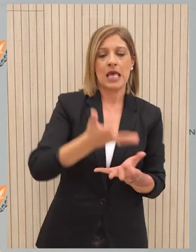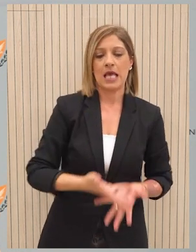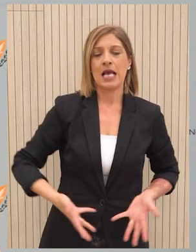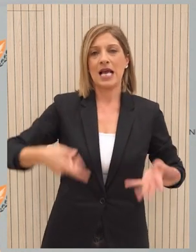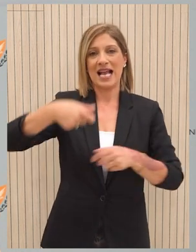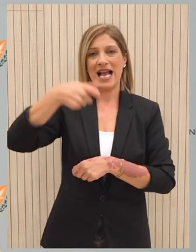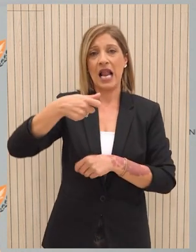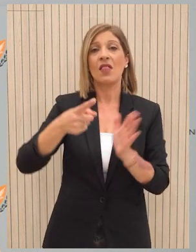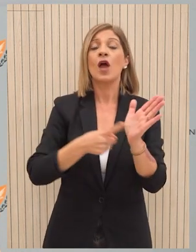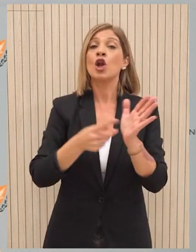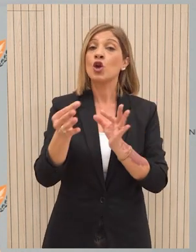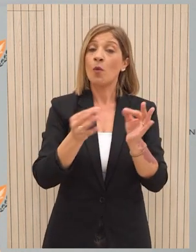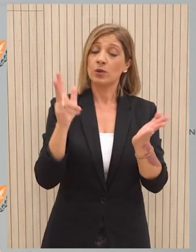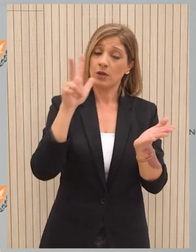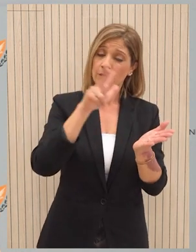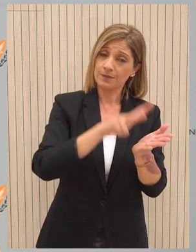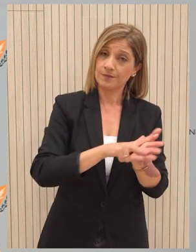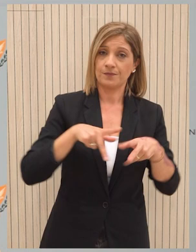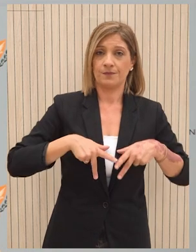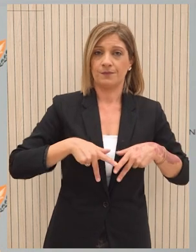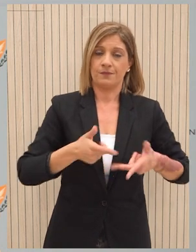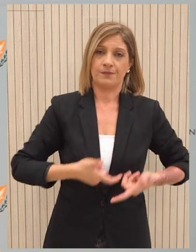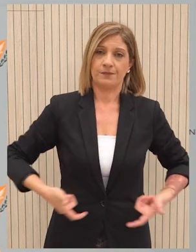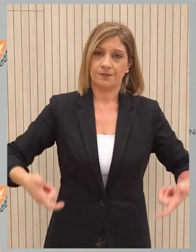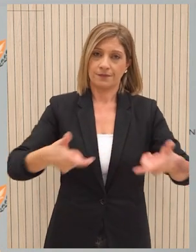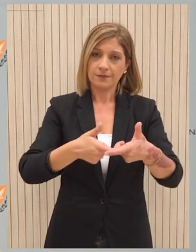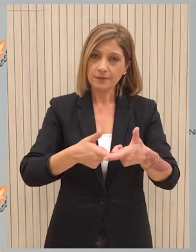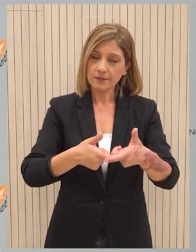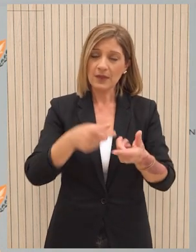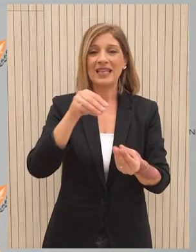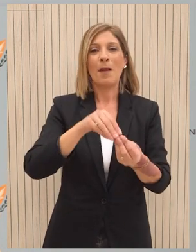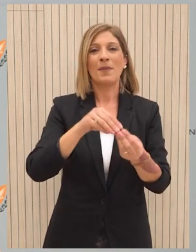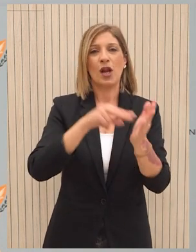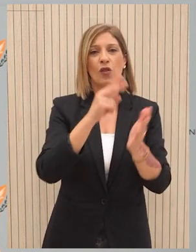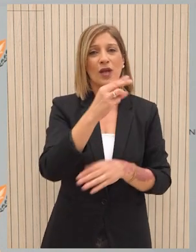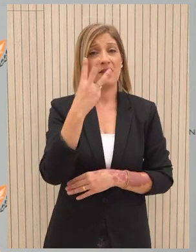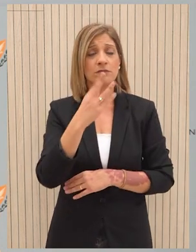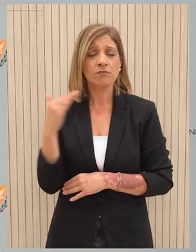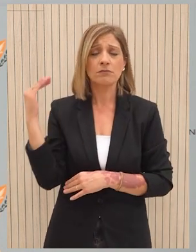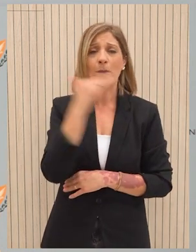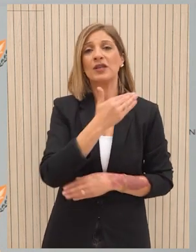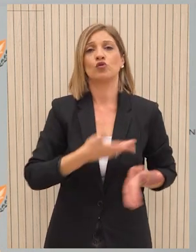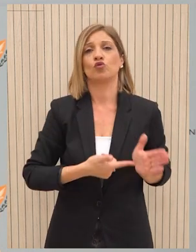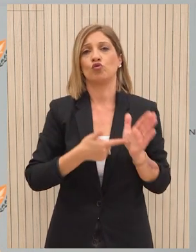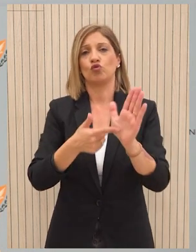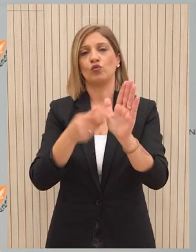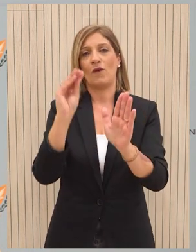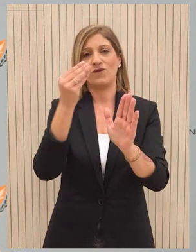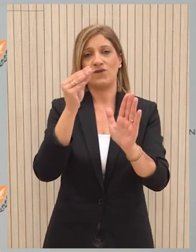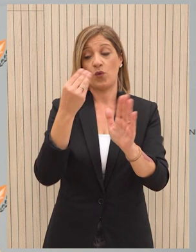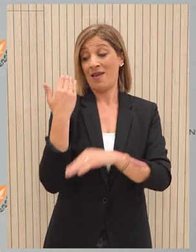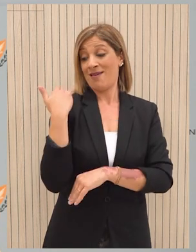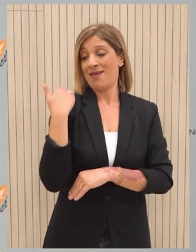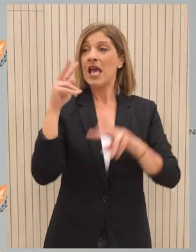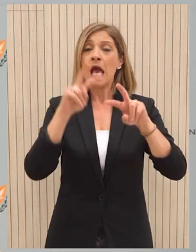νομοσχέδιο, το οποίο εγκρίθηκε από το Υπουργικό Συμβούλιο στις 21 Απριλίου 2023 προωθήθηκε αμέσως στην Βουλή των Αντιπροσώπων. Η